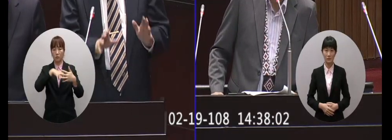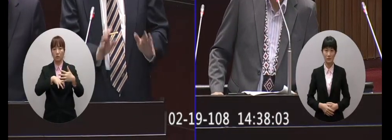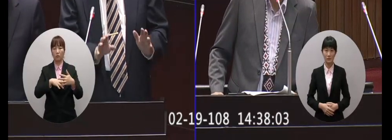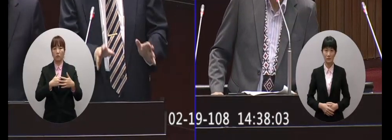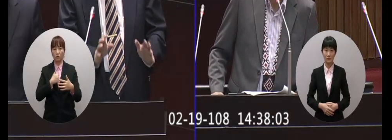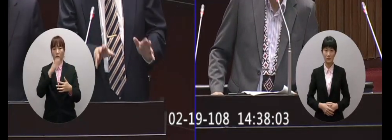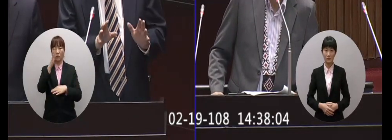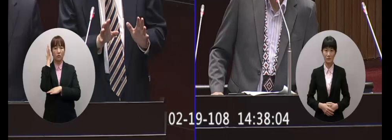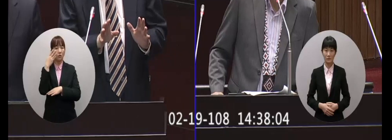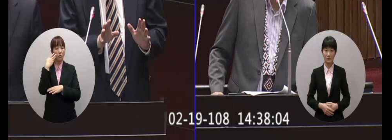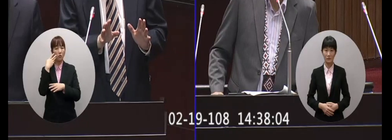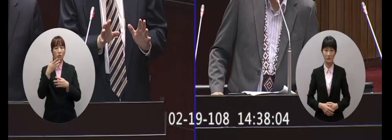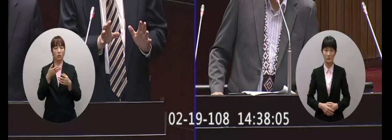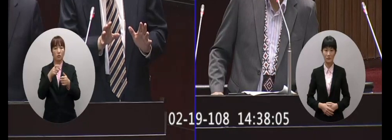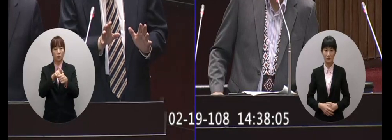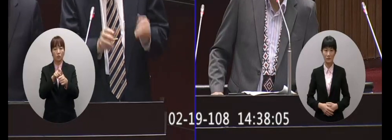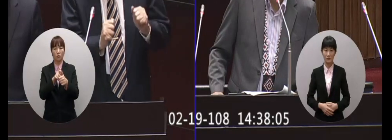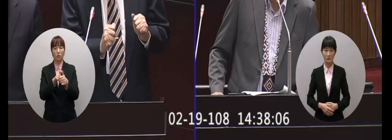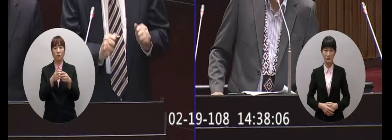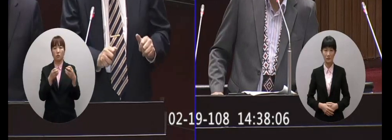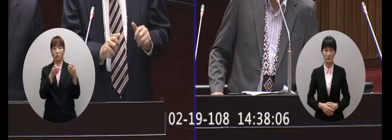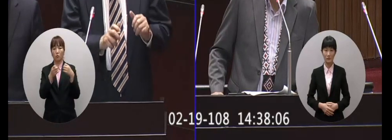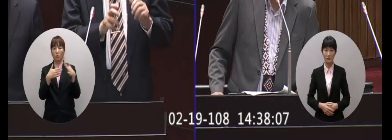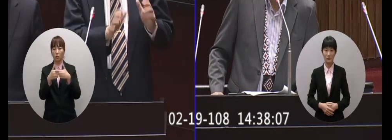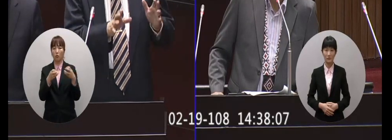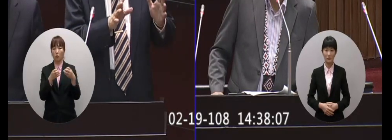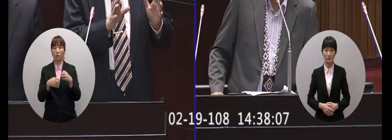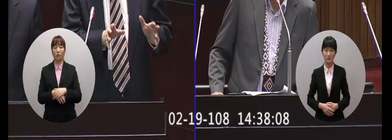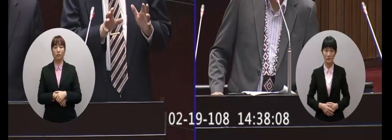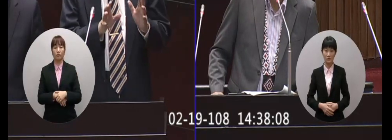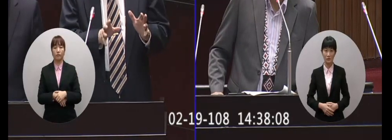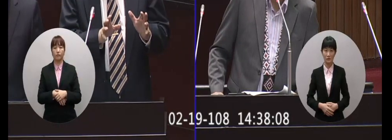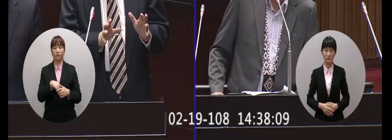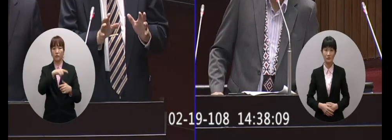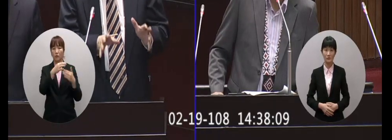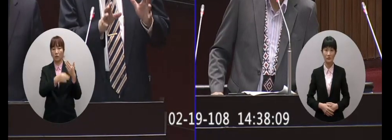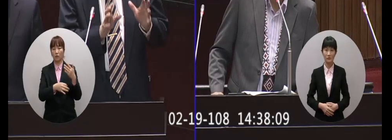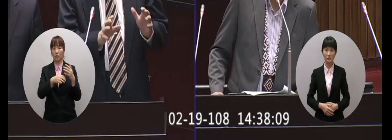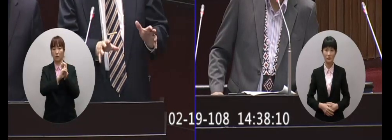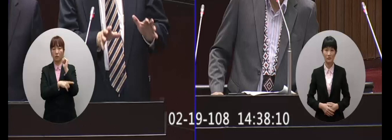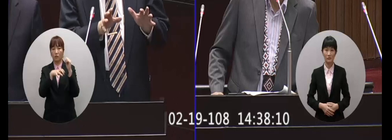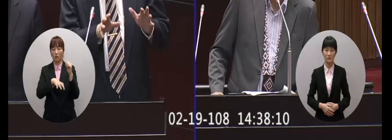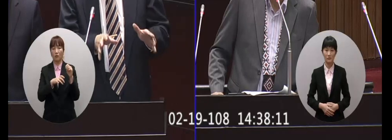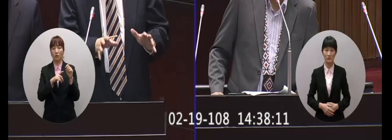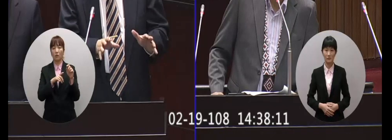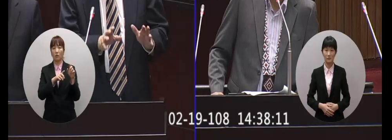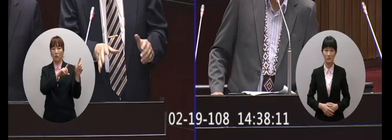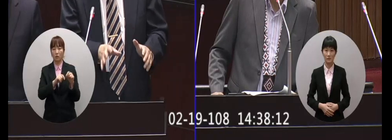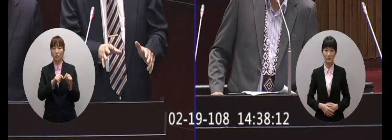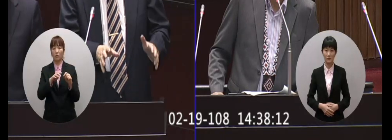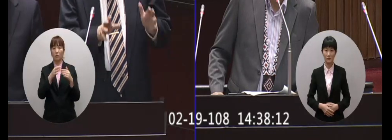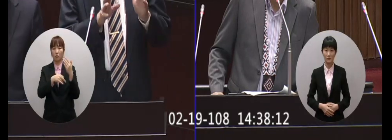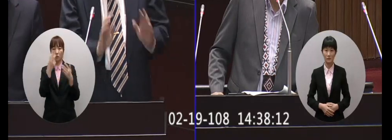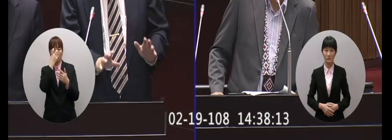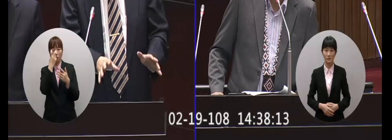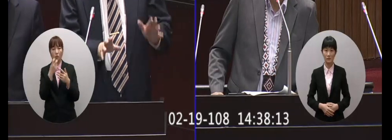確實有政治議題的這種協商所以我們就在兩岸人民關係條例裡面去進行這樣的監督地質的